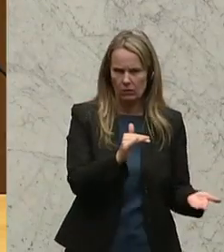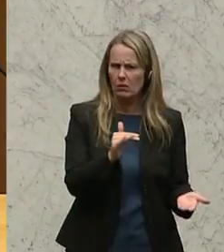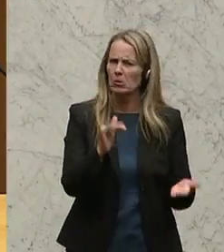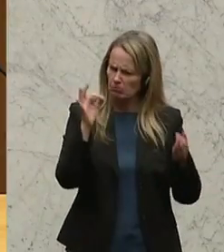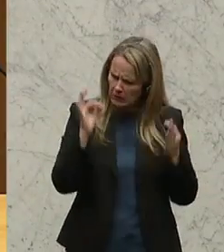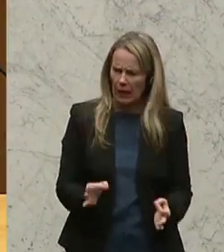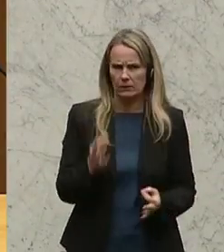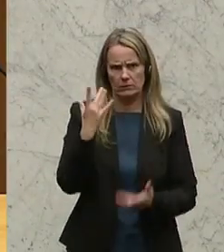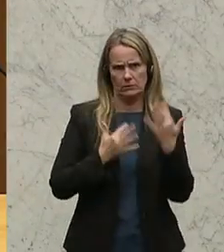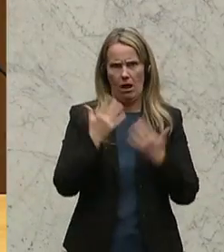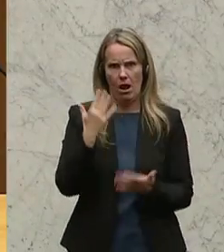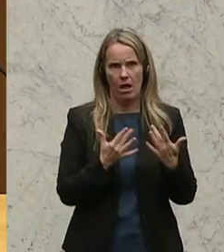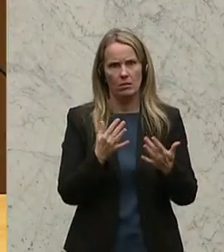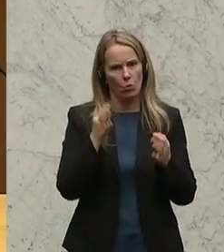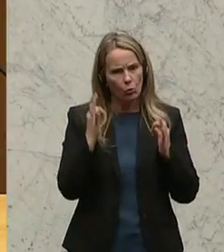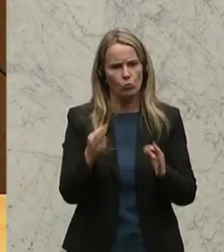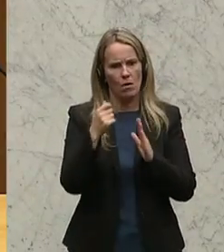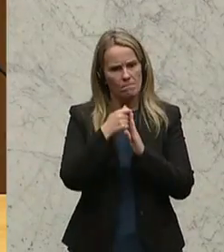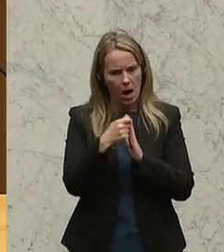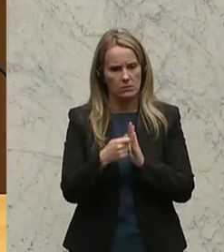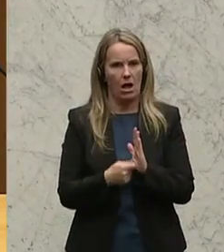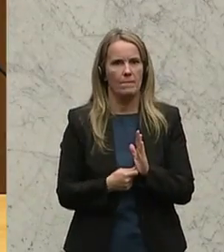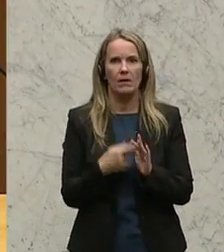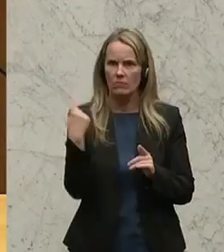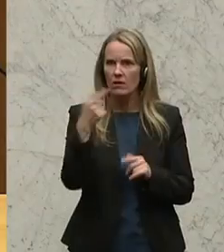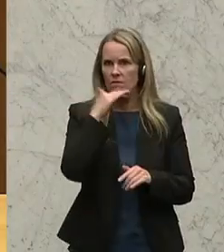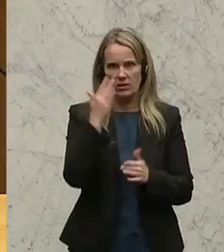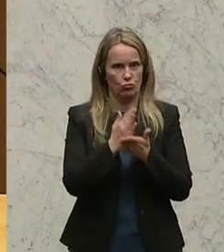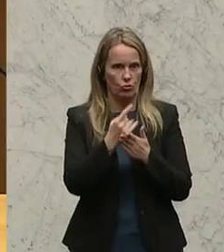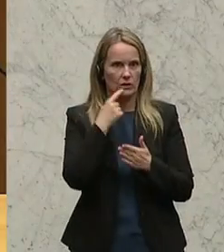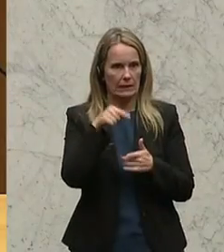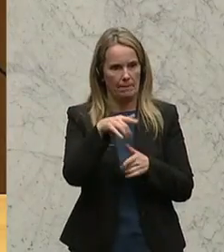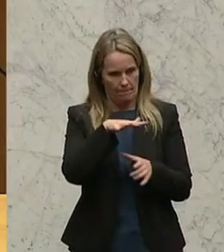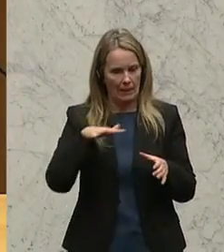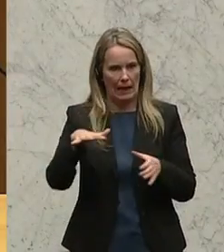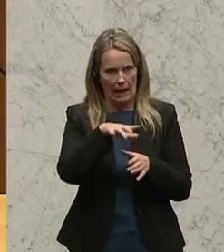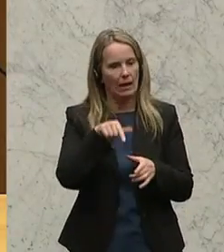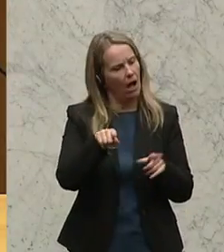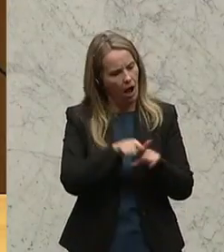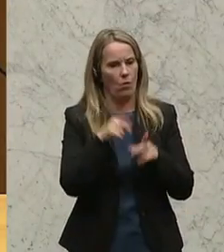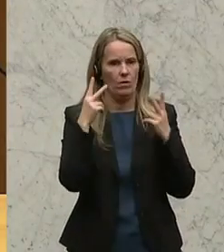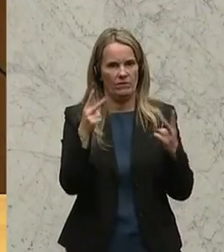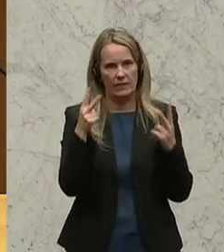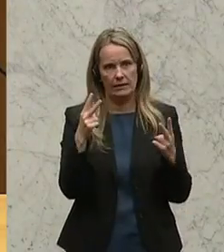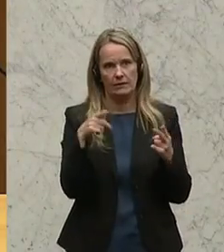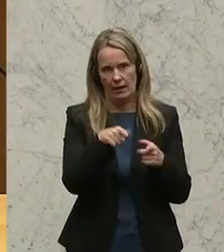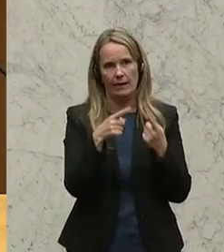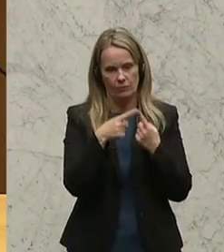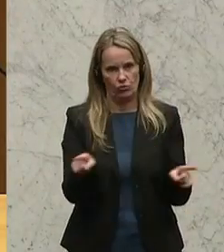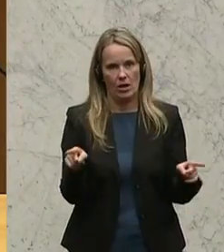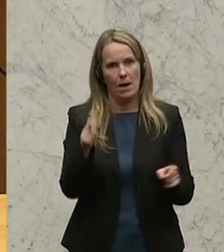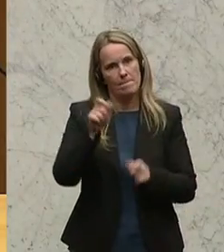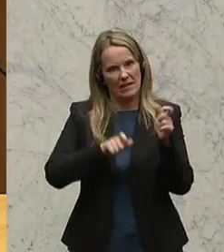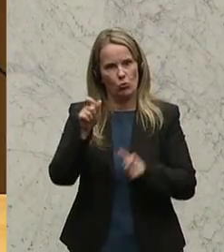ganz konkrete Zahlen, ganz konkrete Maßnahmen. Und viele haben es schon gesagt in diesem Bereich, es ist auch wichtig und entscheidend